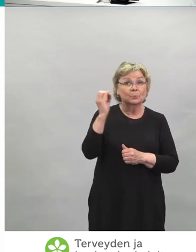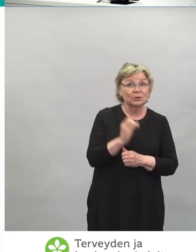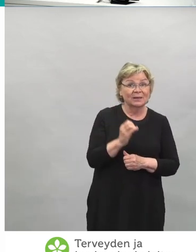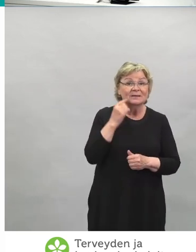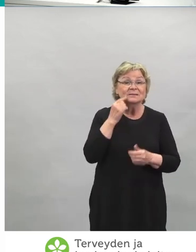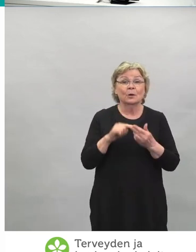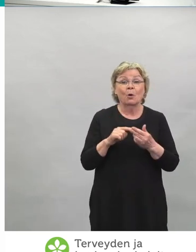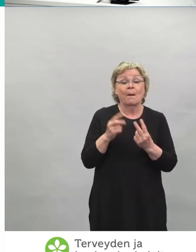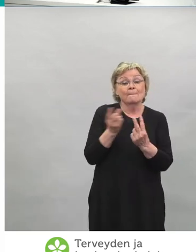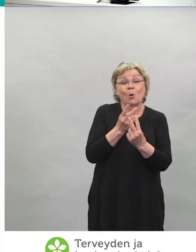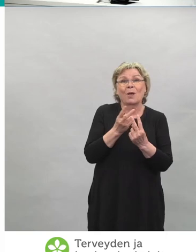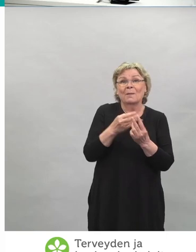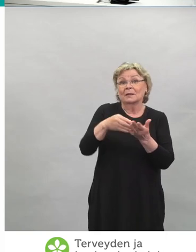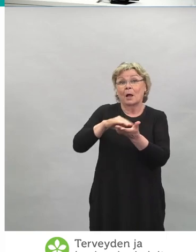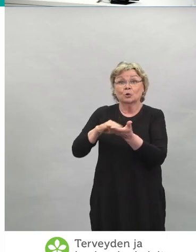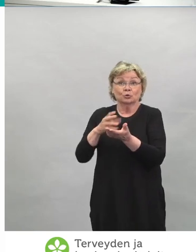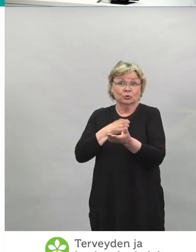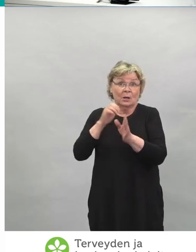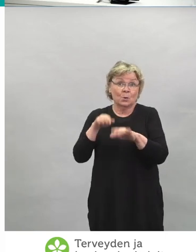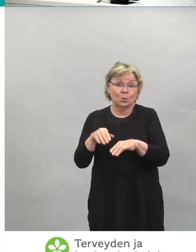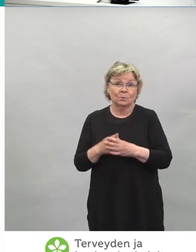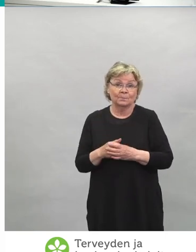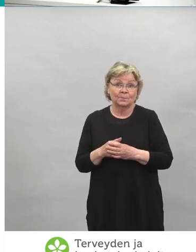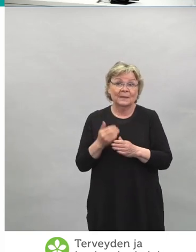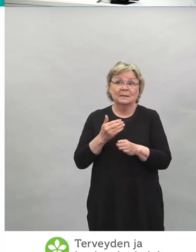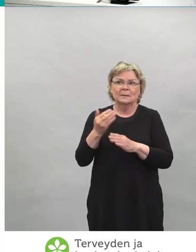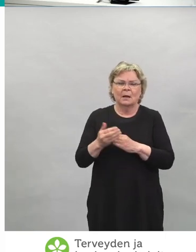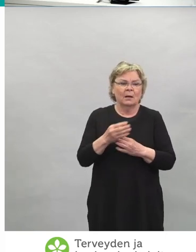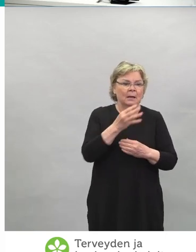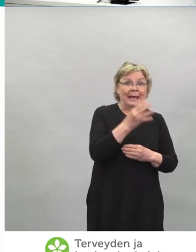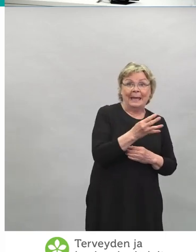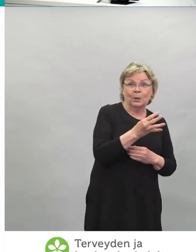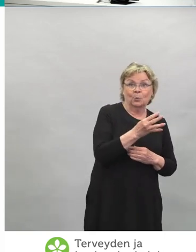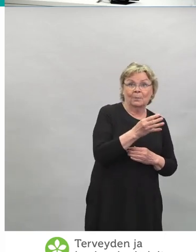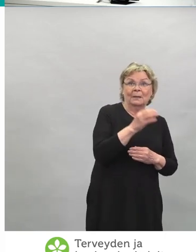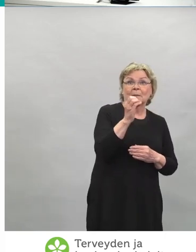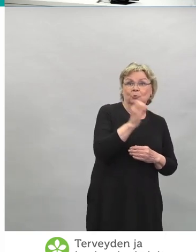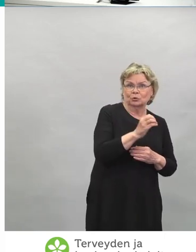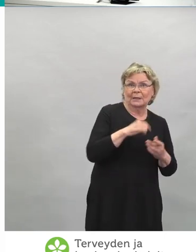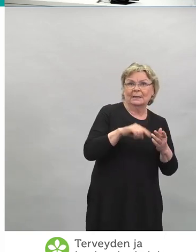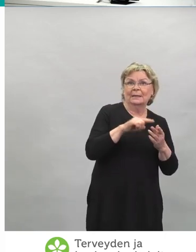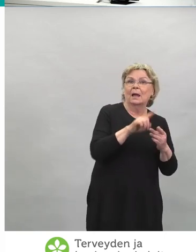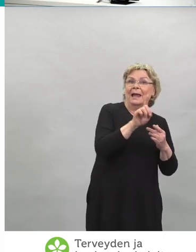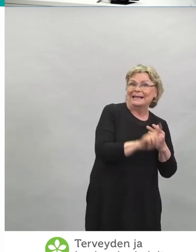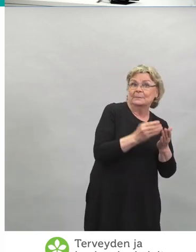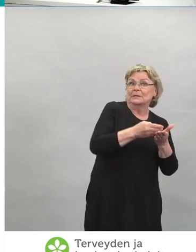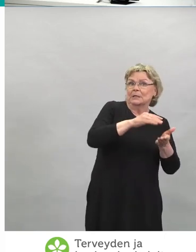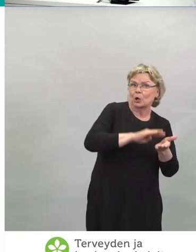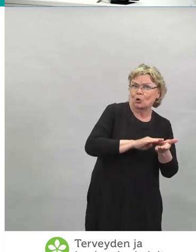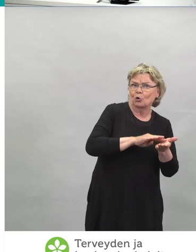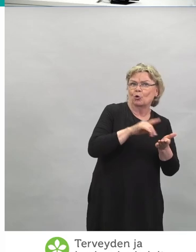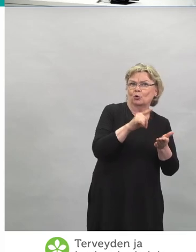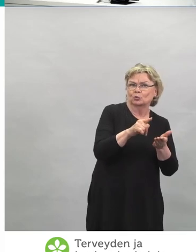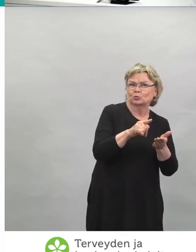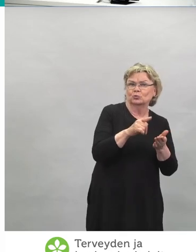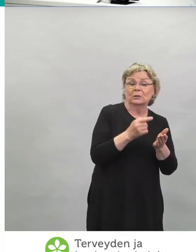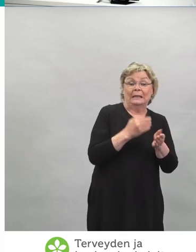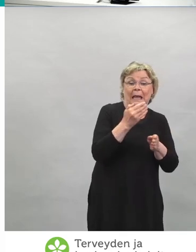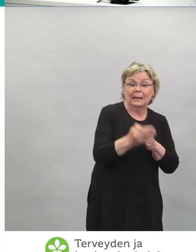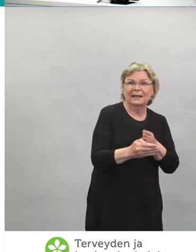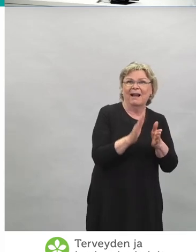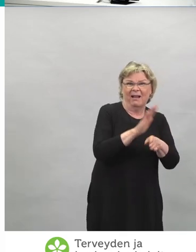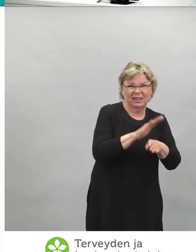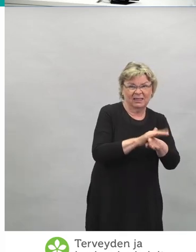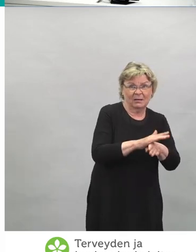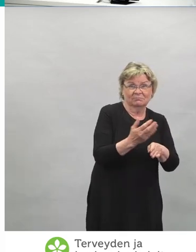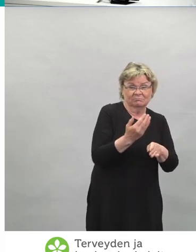että he ovat saaneet molemmat rokoteannokset, ja sitten 40 prosenttia ilmoitti, että se on ensimmäisen rokoteannoksen jälkeensä tulleet haitat, ja sitten